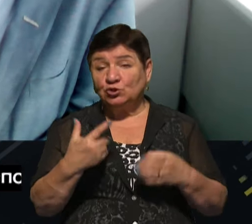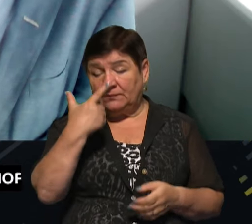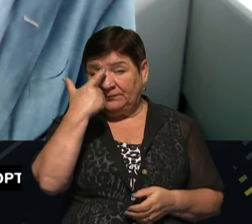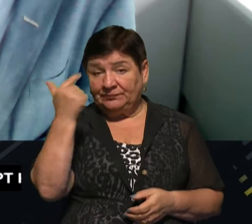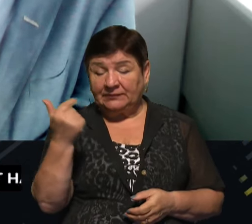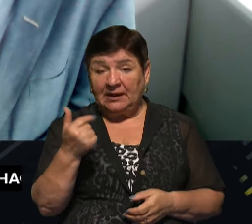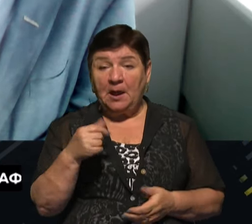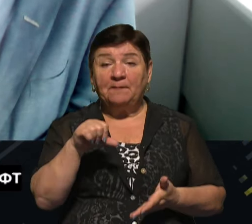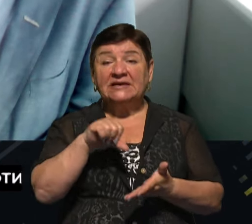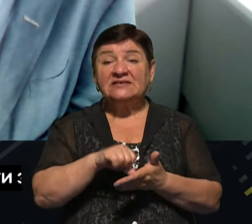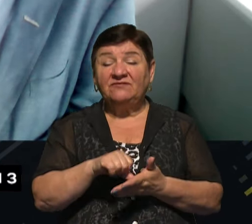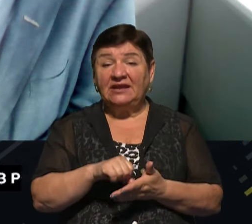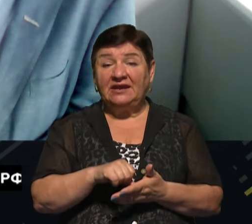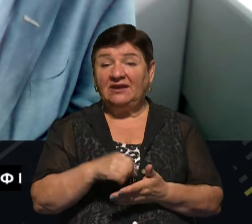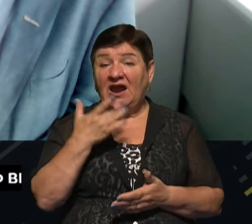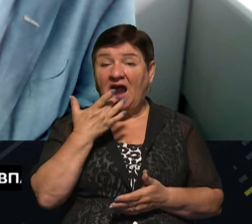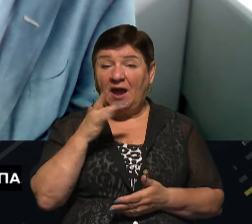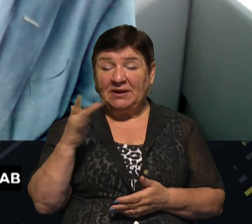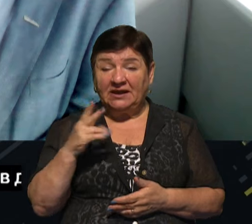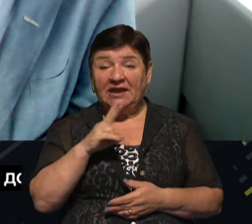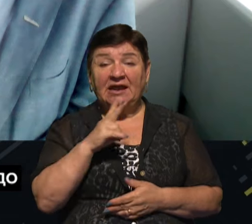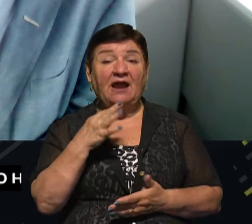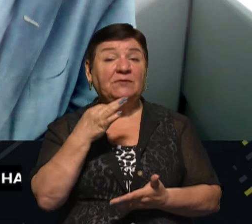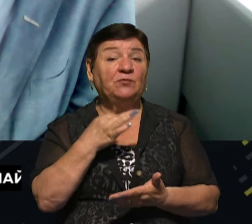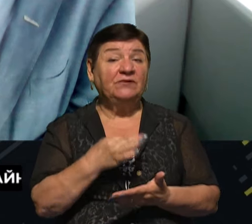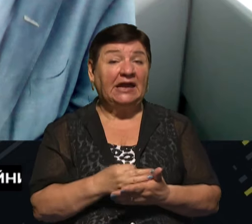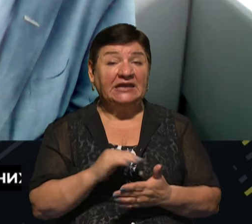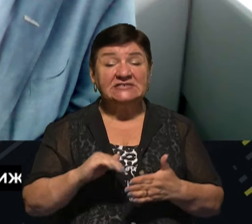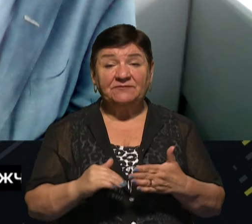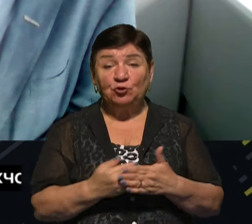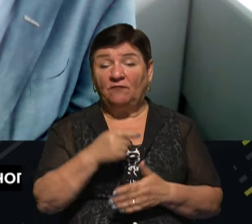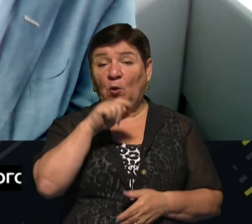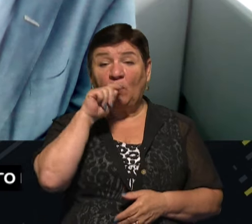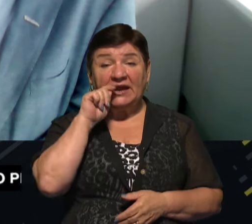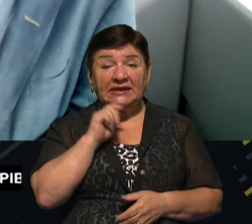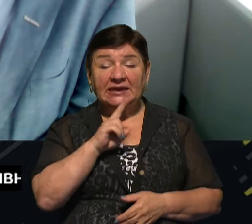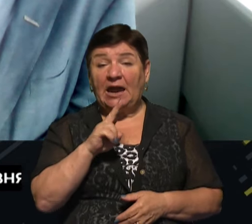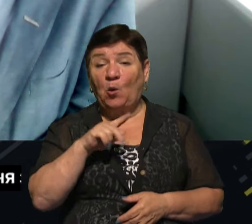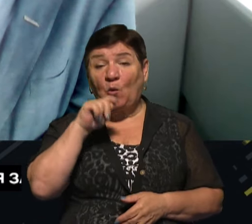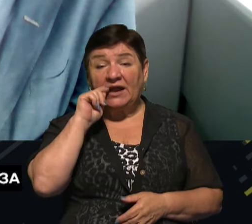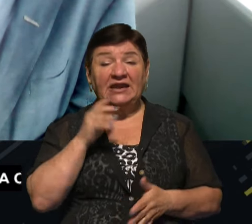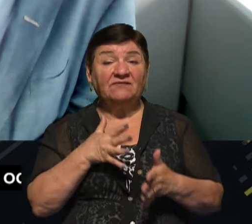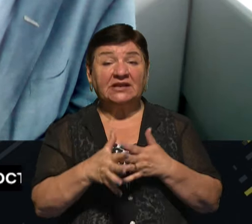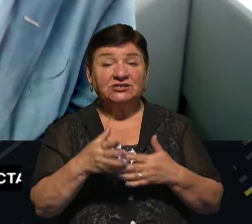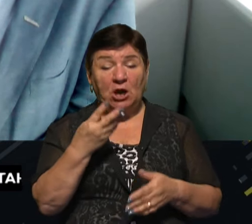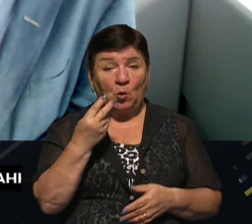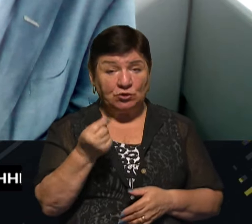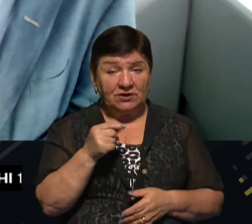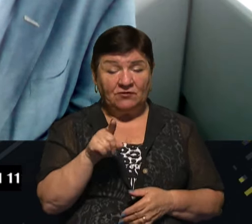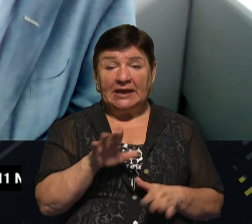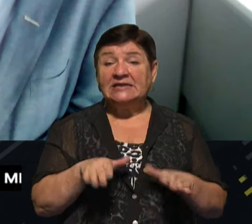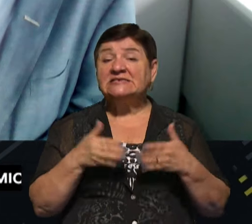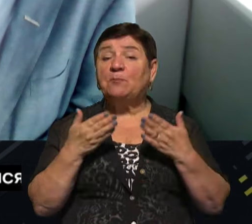Прицкер – це представниця Сполучених Штатів Америки, яка відповідає якраз за відновлення України і за те, як Україна витрачає фактично кошти, то вона